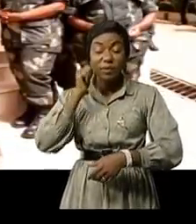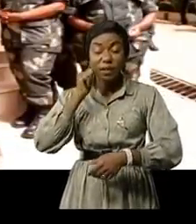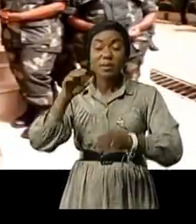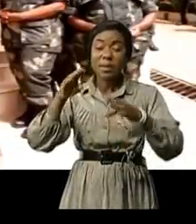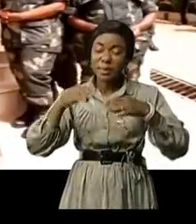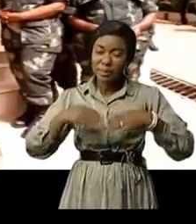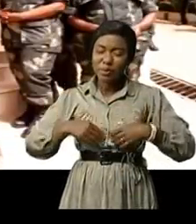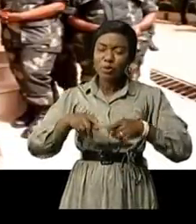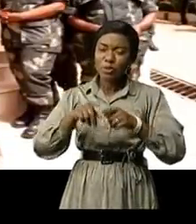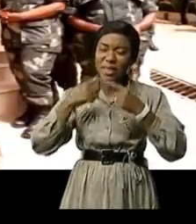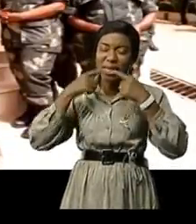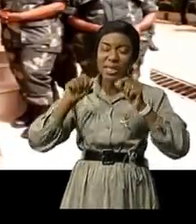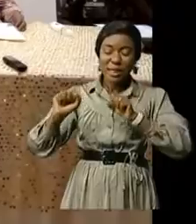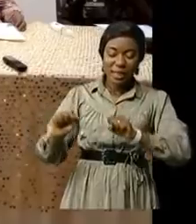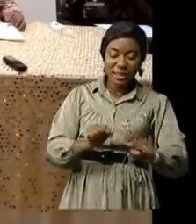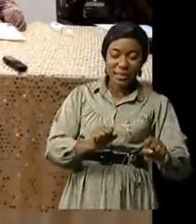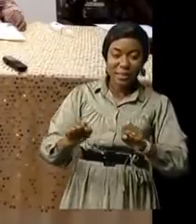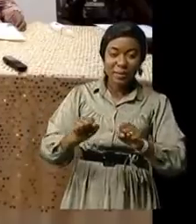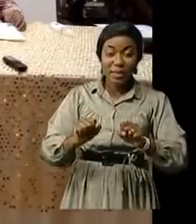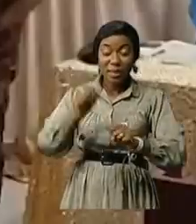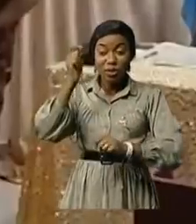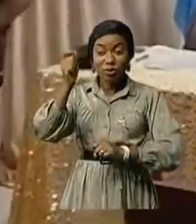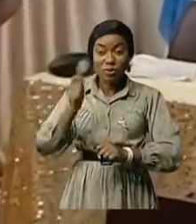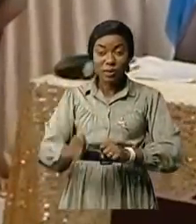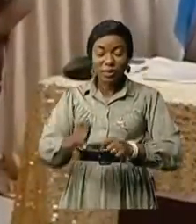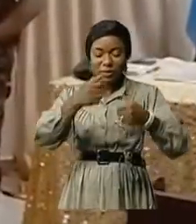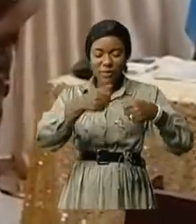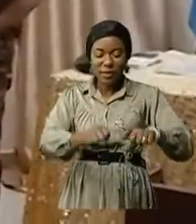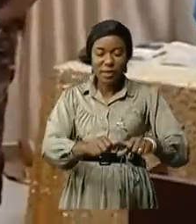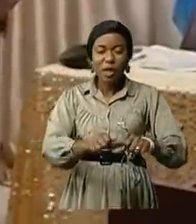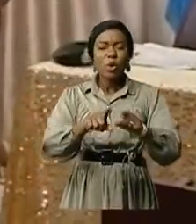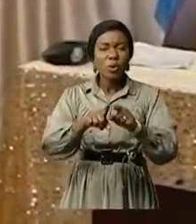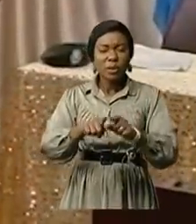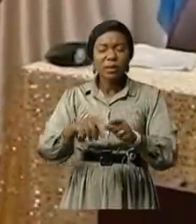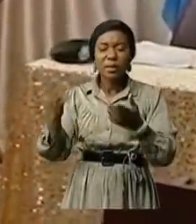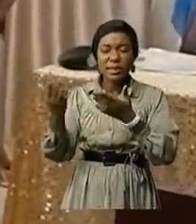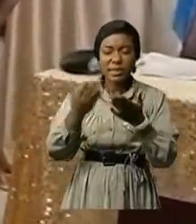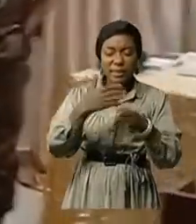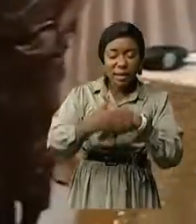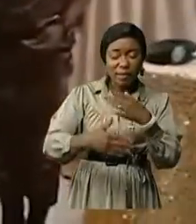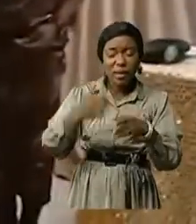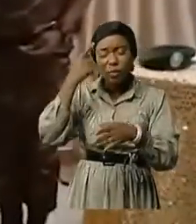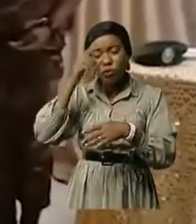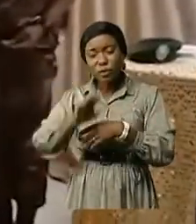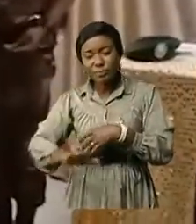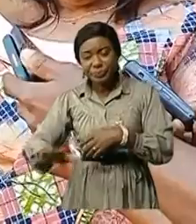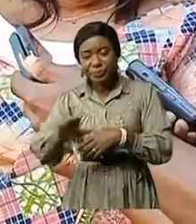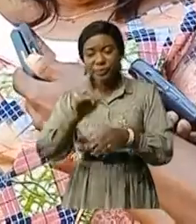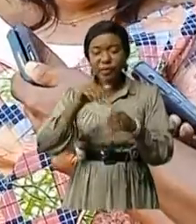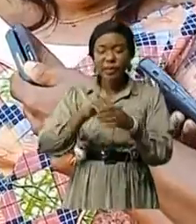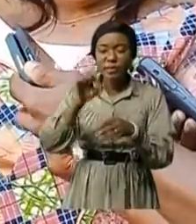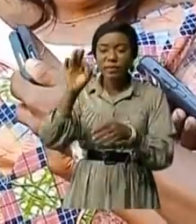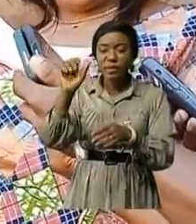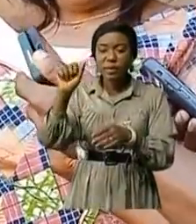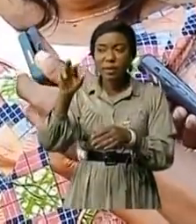satisfait au test de l'académie militaire de demeurer ferme afin de servir la nation à travers le Fardessi Le